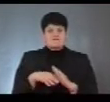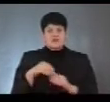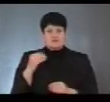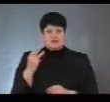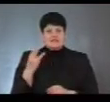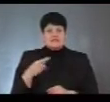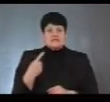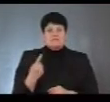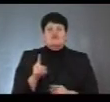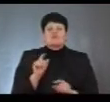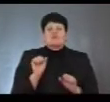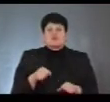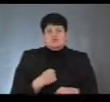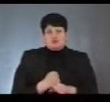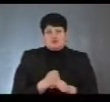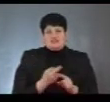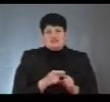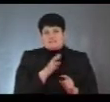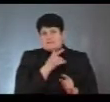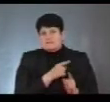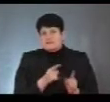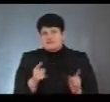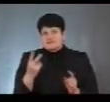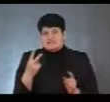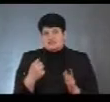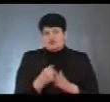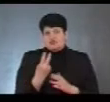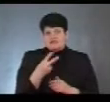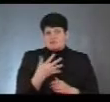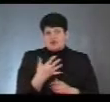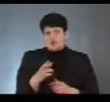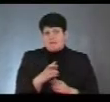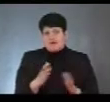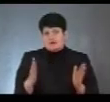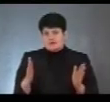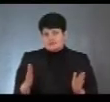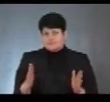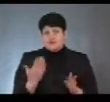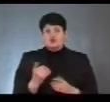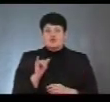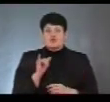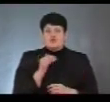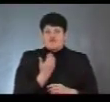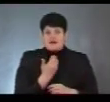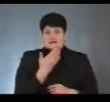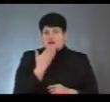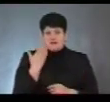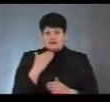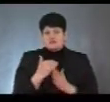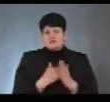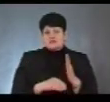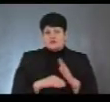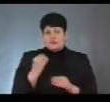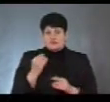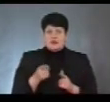ще можна зробити в цей період від 20-го до 25-го березня, якщо вас немає в списку виборців, чи